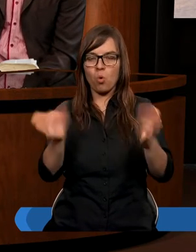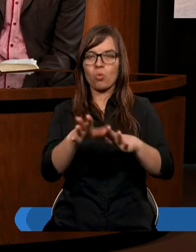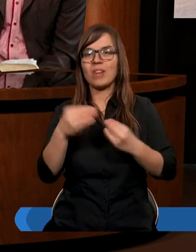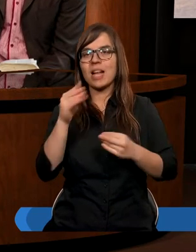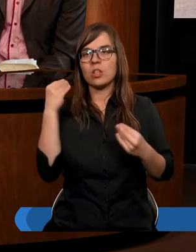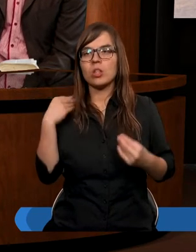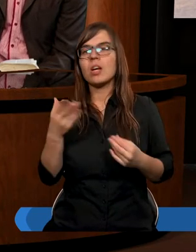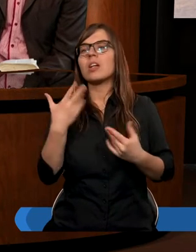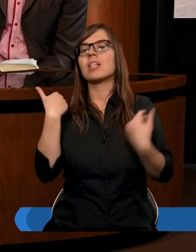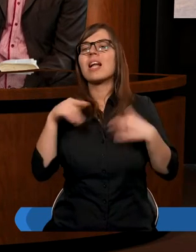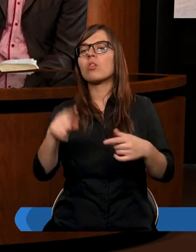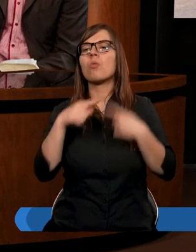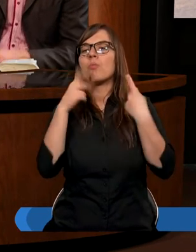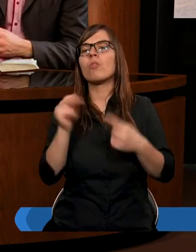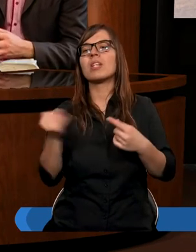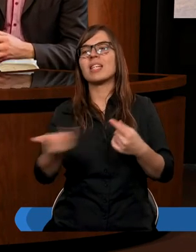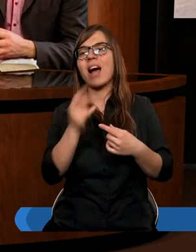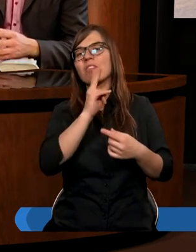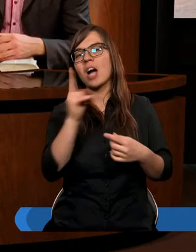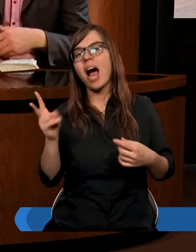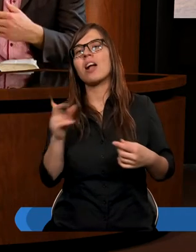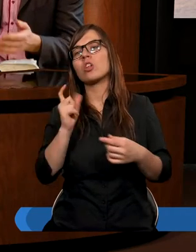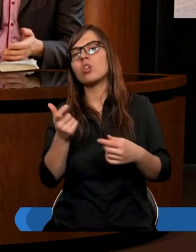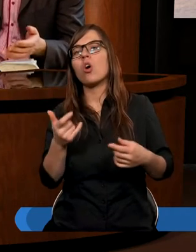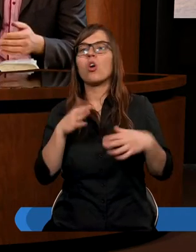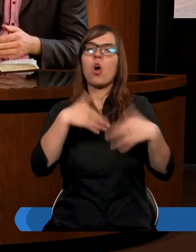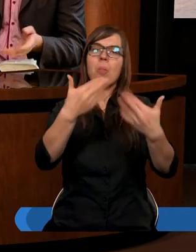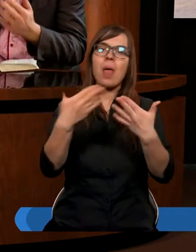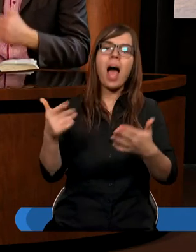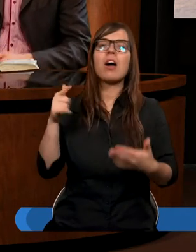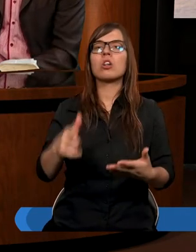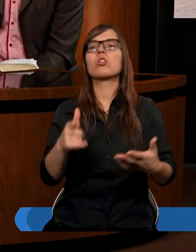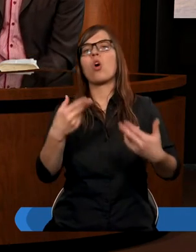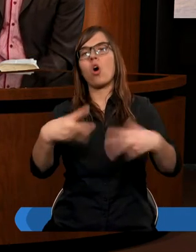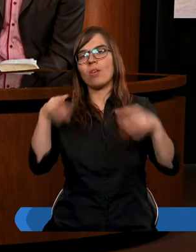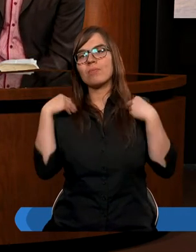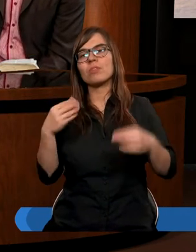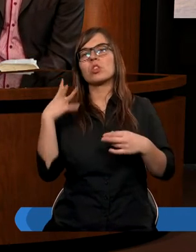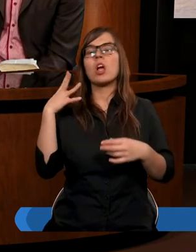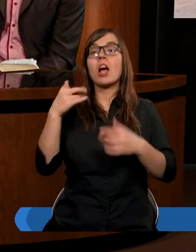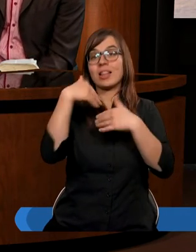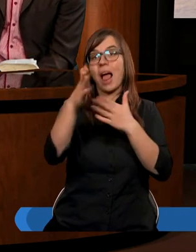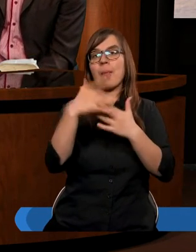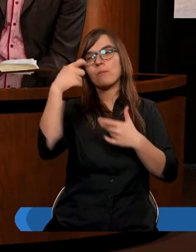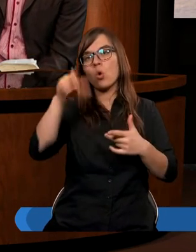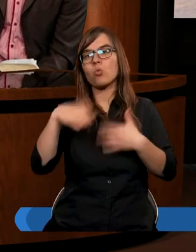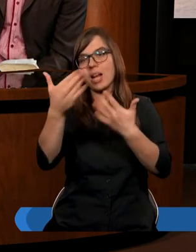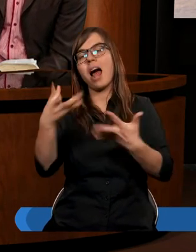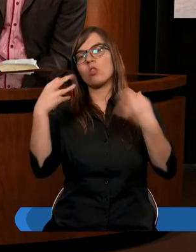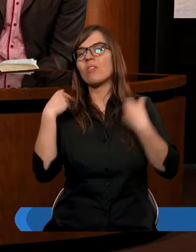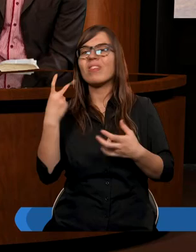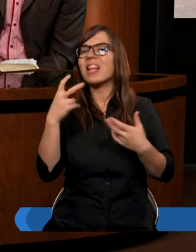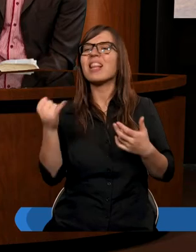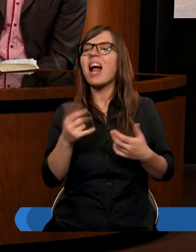oczywiście nie chcę tutaj powiedzieć że zawsze każdy jeśli odda 100 złotych to za chwilę dostanie 200 ale